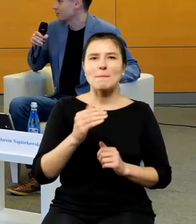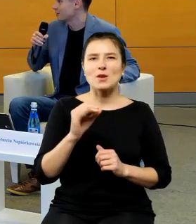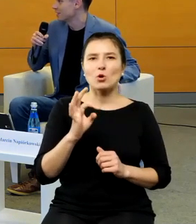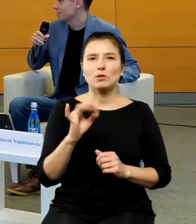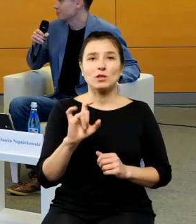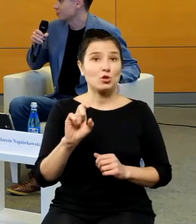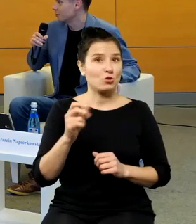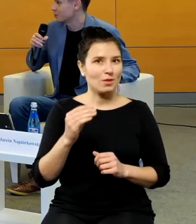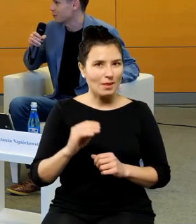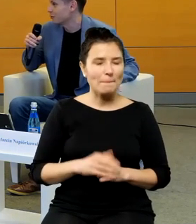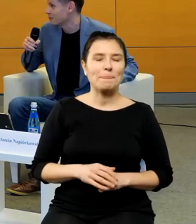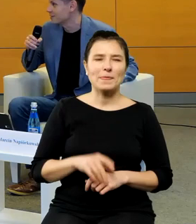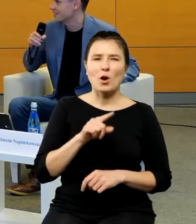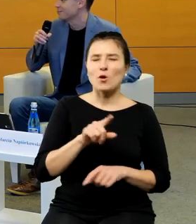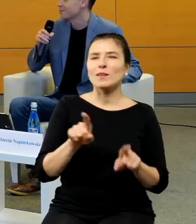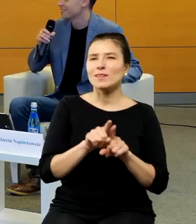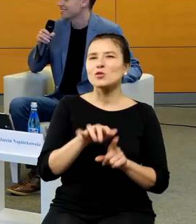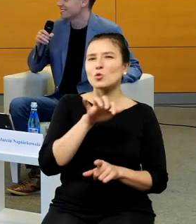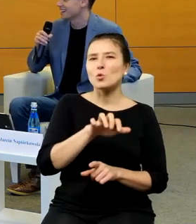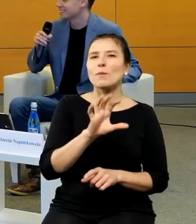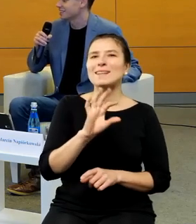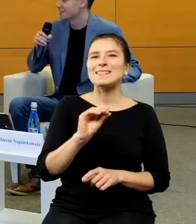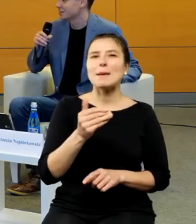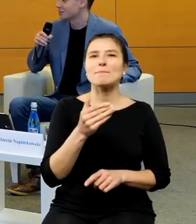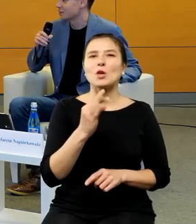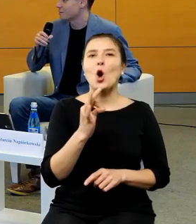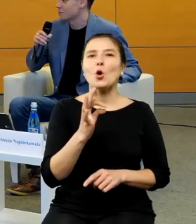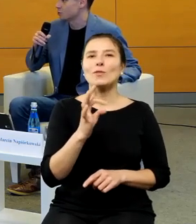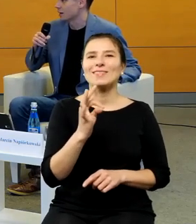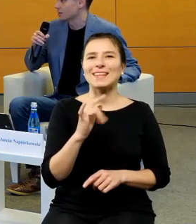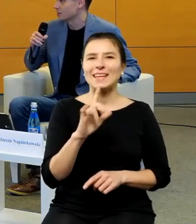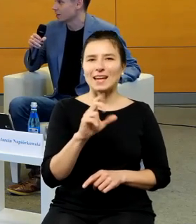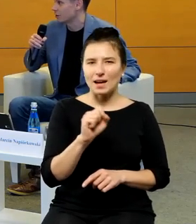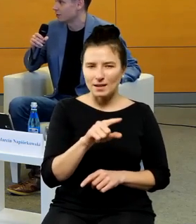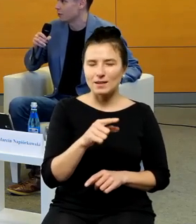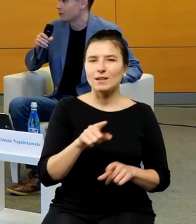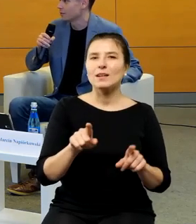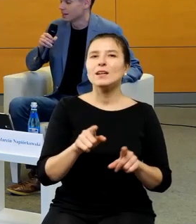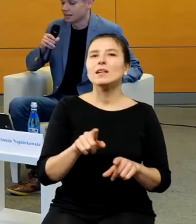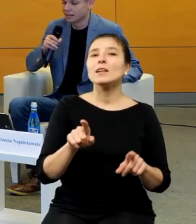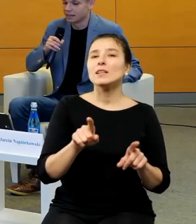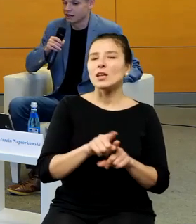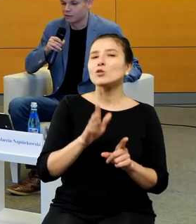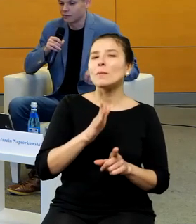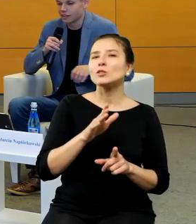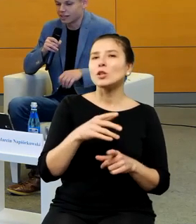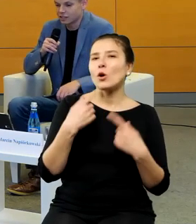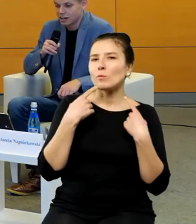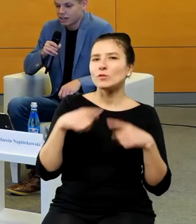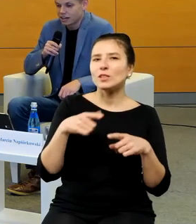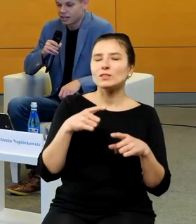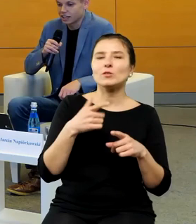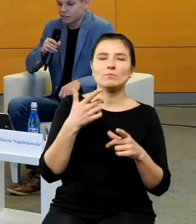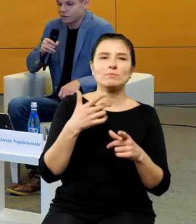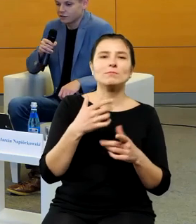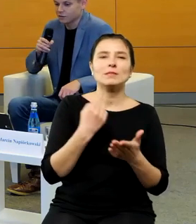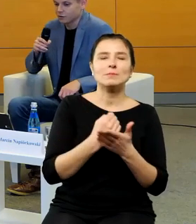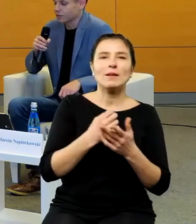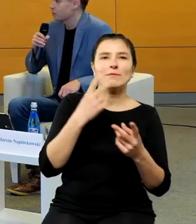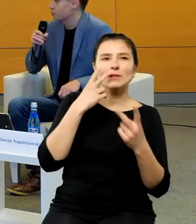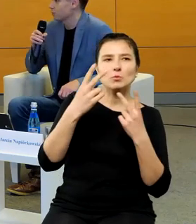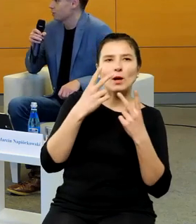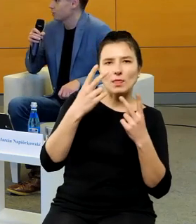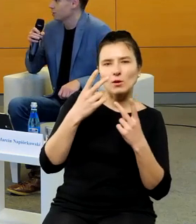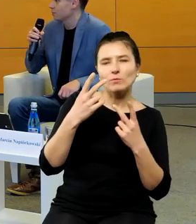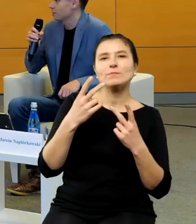również semiotyczką i będzie za tę część wizualno-znakową odpowiadać. I w niezwykle